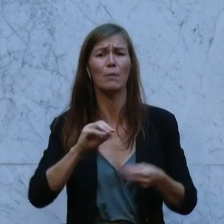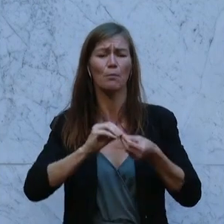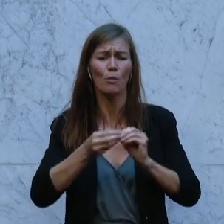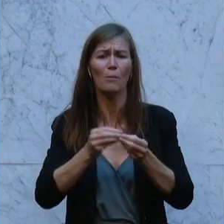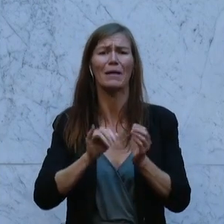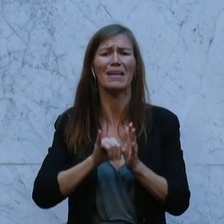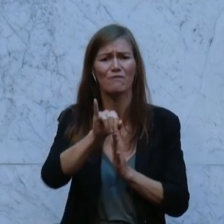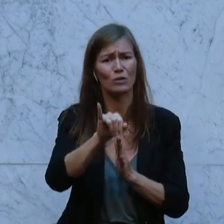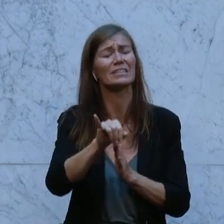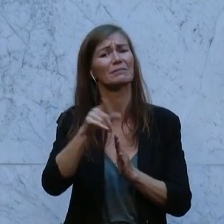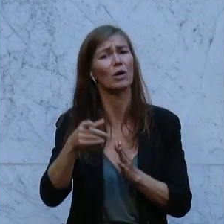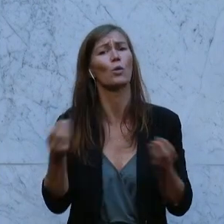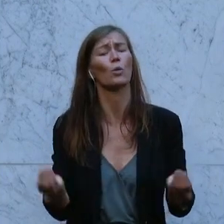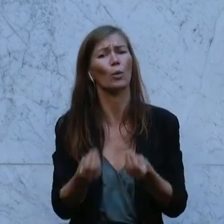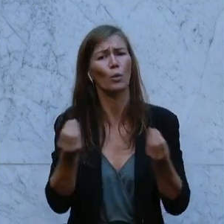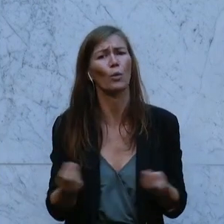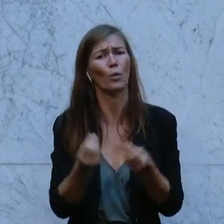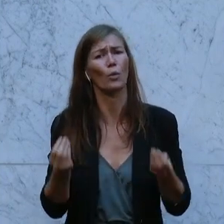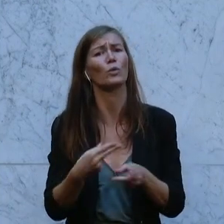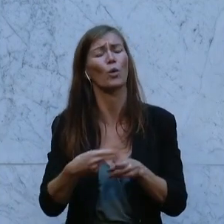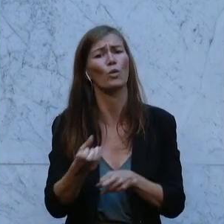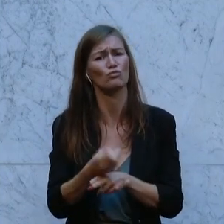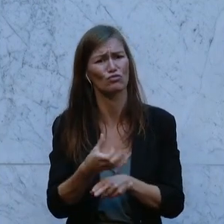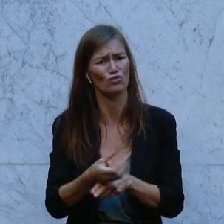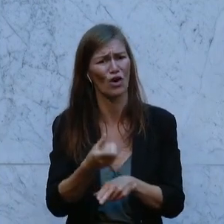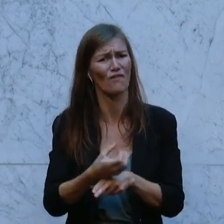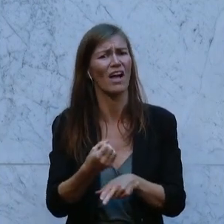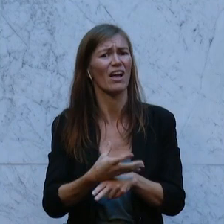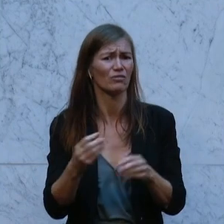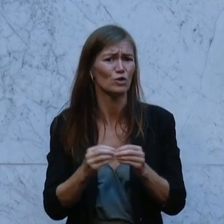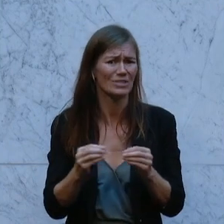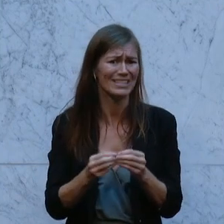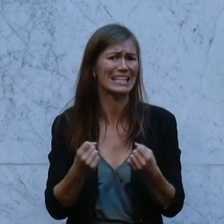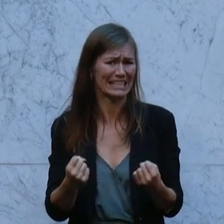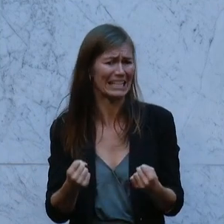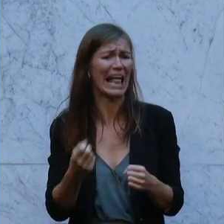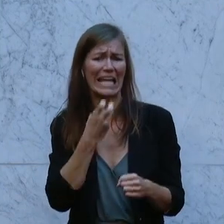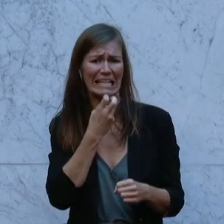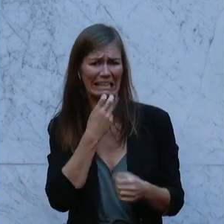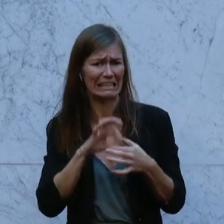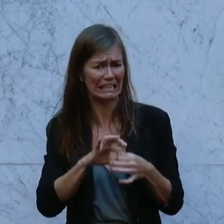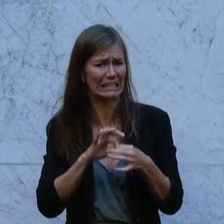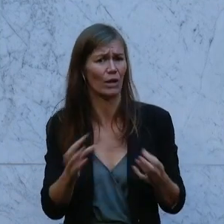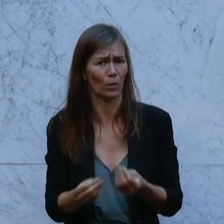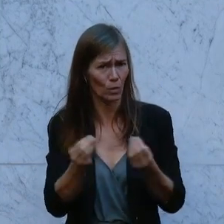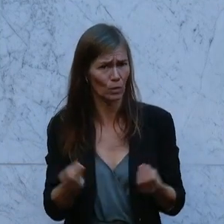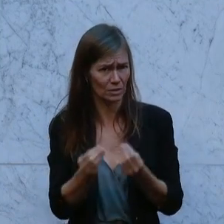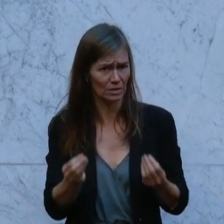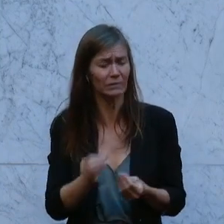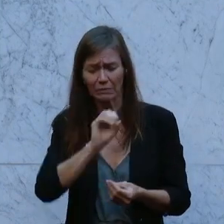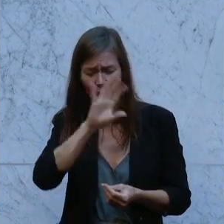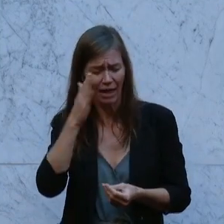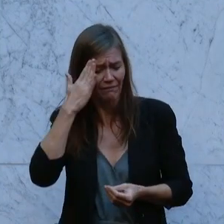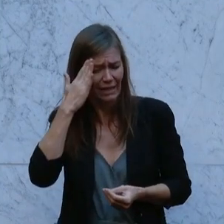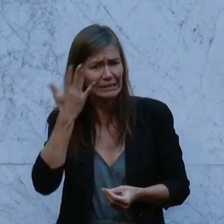beim Einkauf, im Supermarkt, im Gastgarten oder eben auch bei den Mieten. Uns ist bewusst, dass die Folgen dieser Inflation sehr viele Menschen im